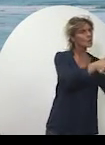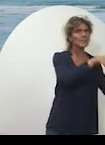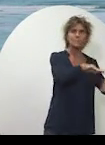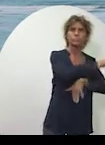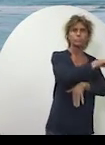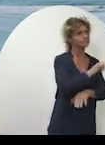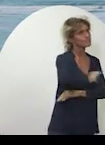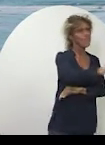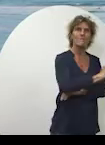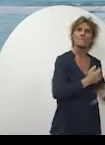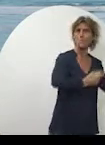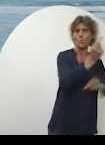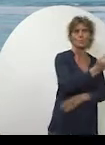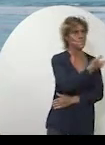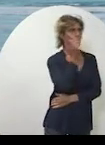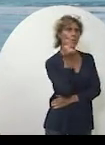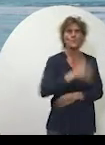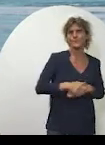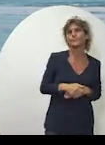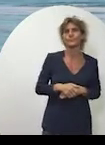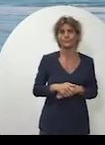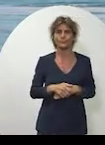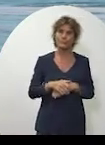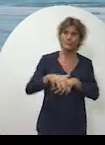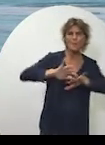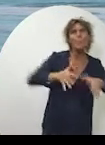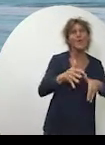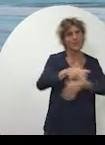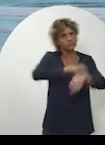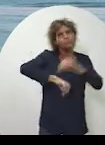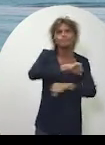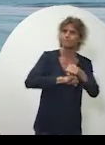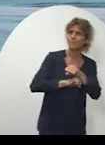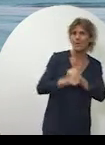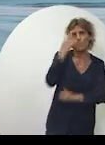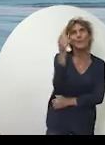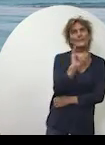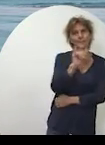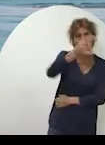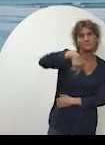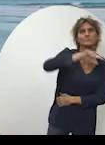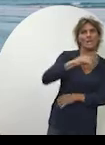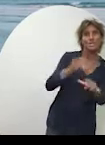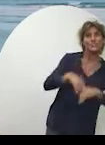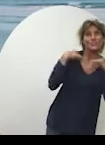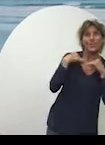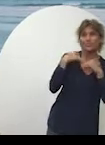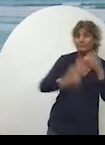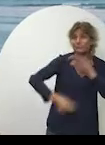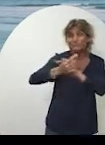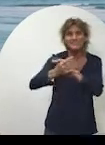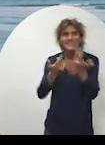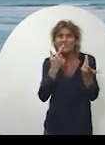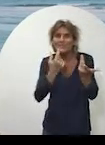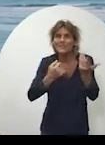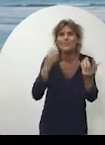afin de les rendre toujours plus performantes, mettre en œuvre l'ensemble des moyens à notre disposition, pouvoir émerger